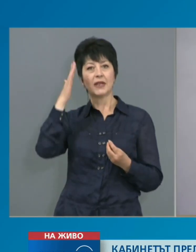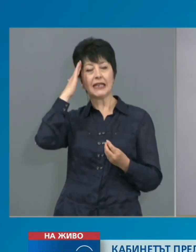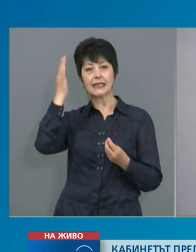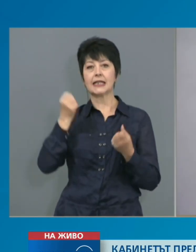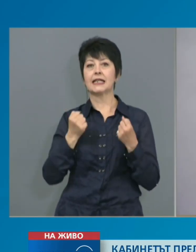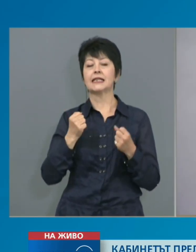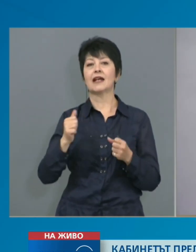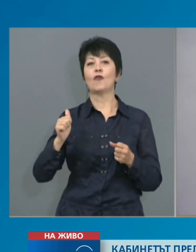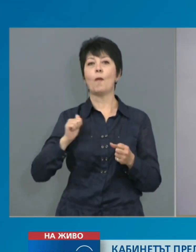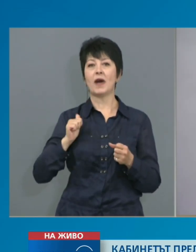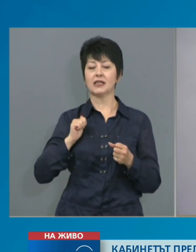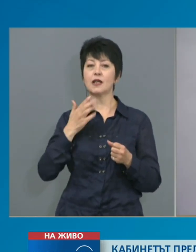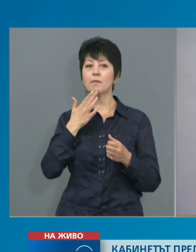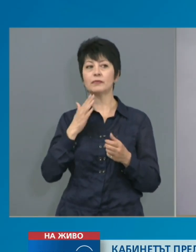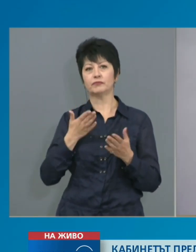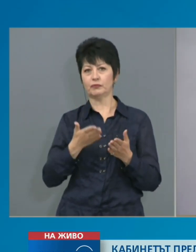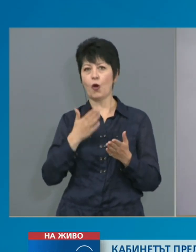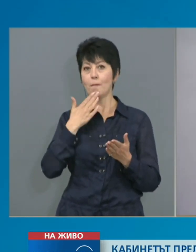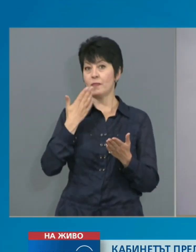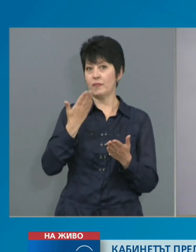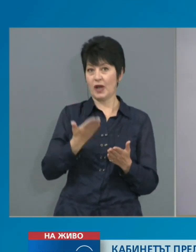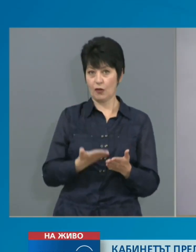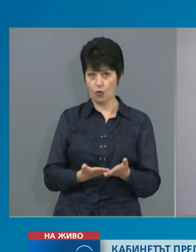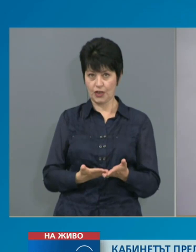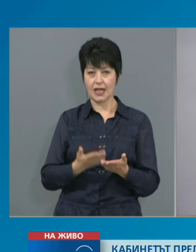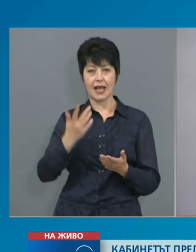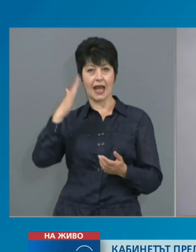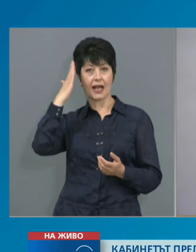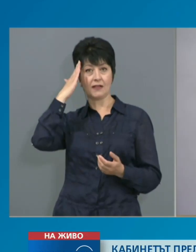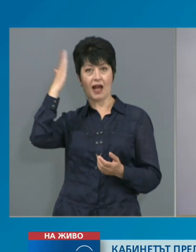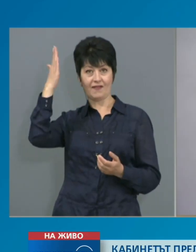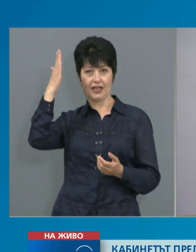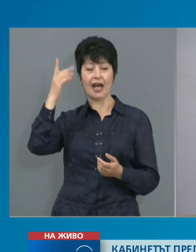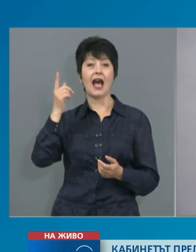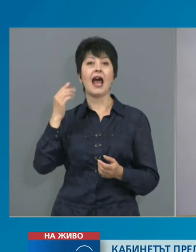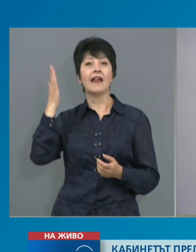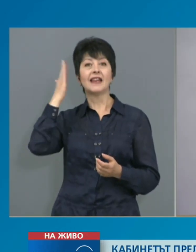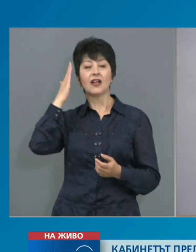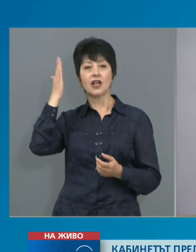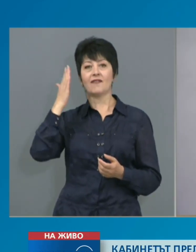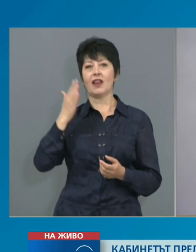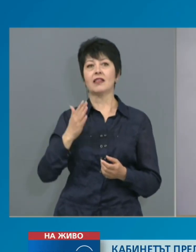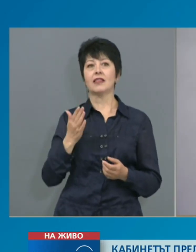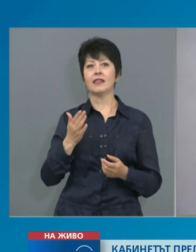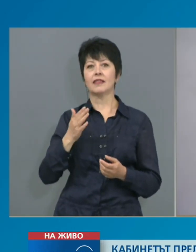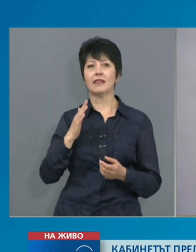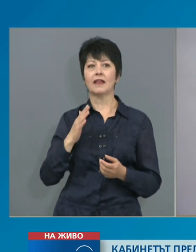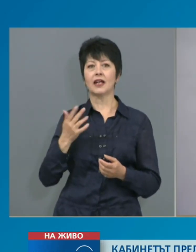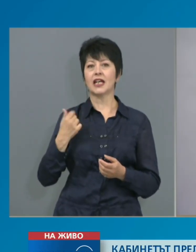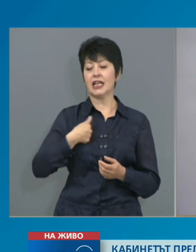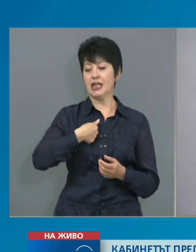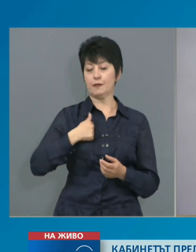по предложение на главния държавен здравен инспектор да